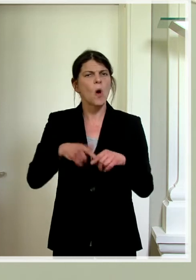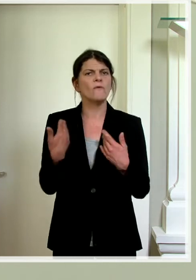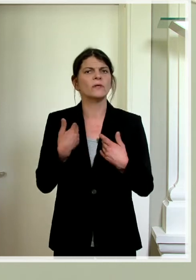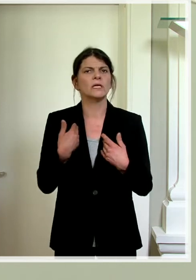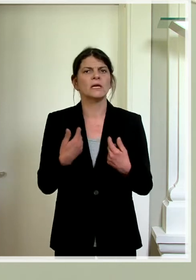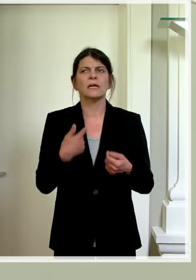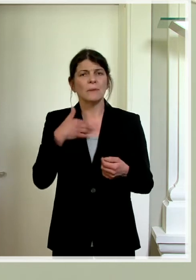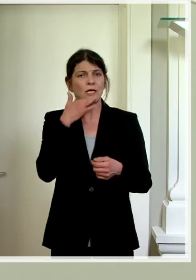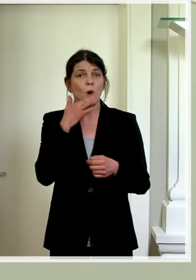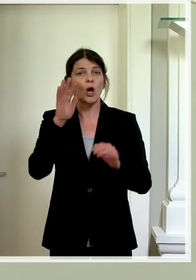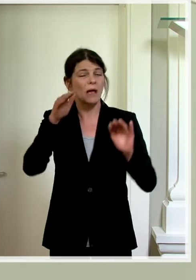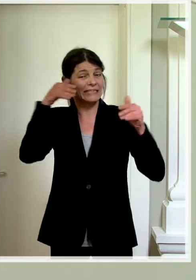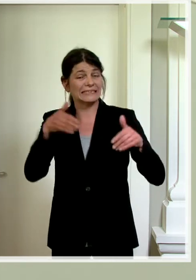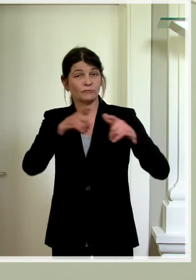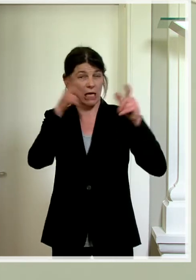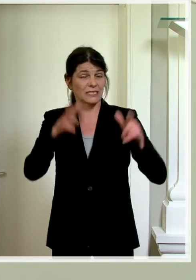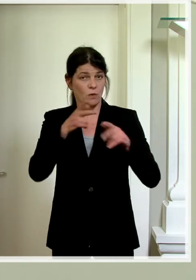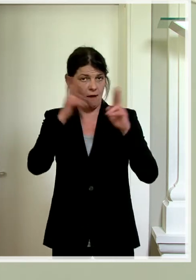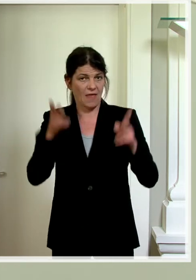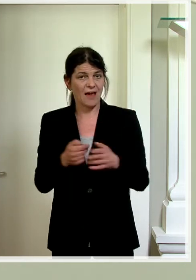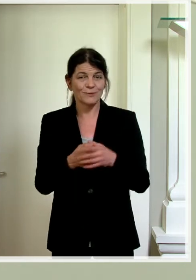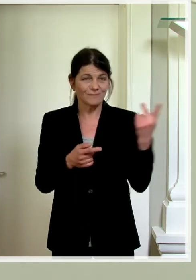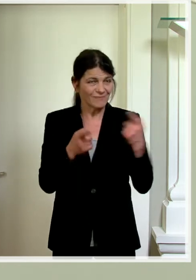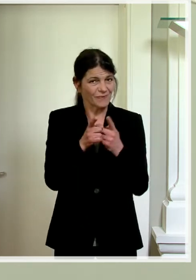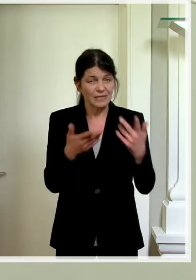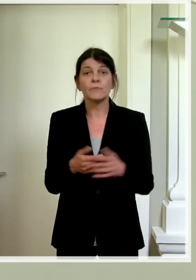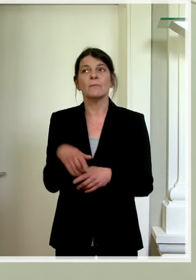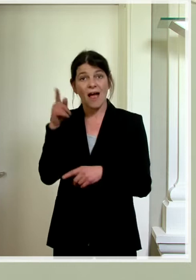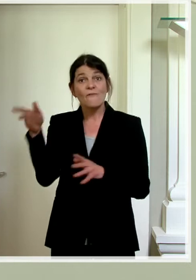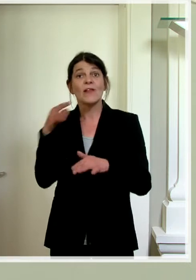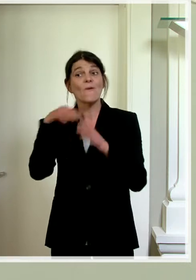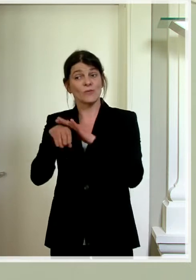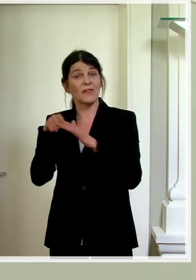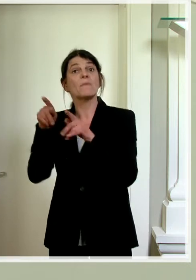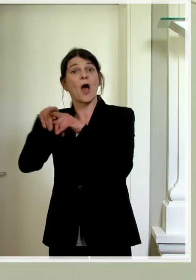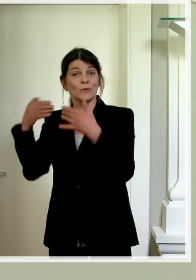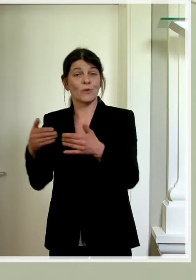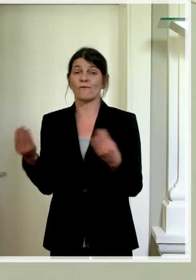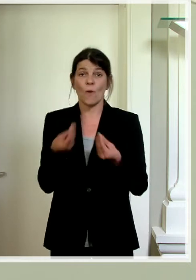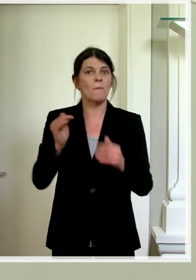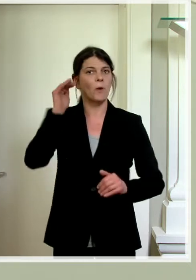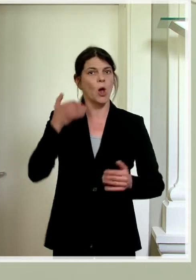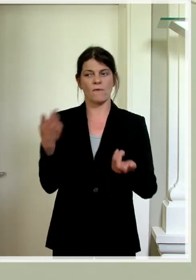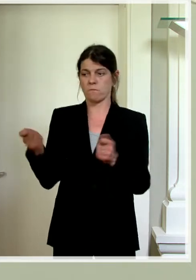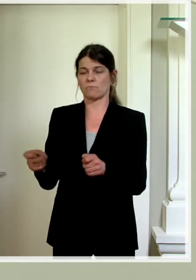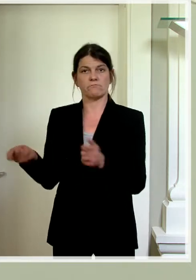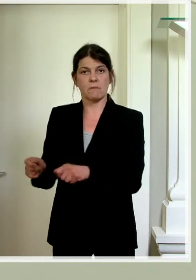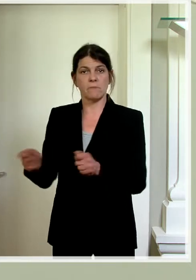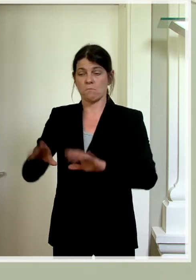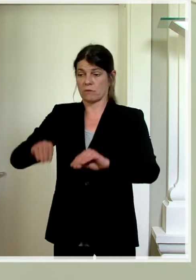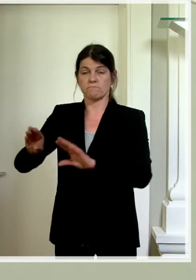Intensivstation gesprochen, auf der sich viele Unternehmen befinden, nachdem sie behördlich geschlossen wurden. Diese